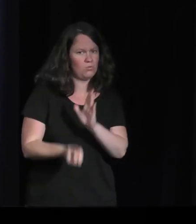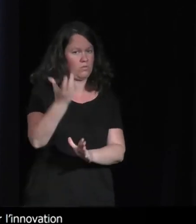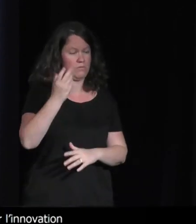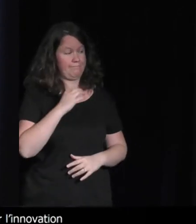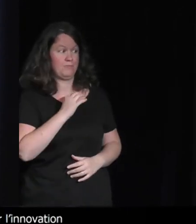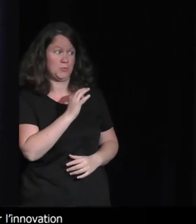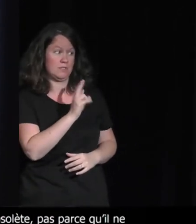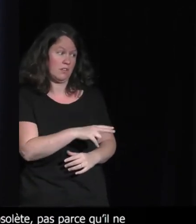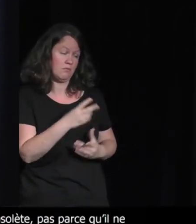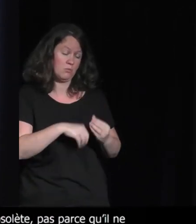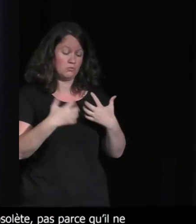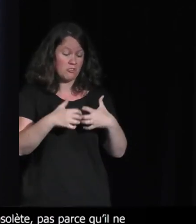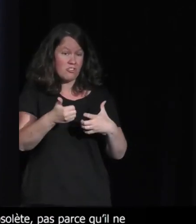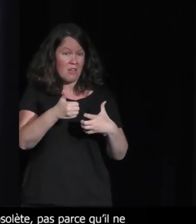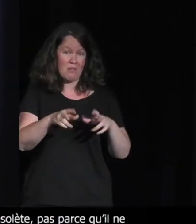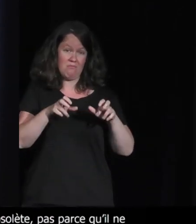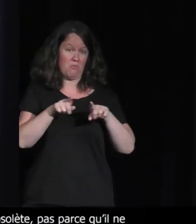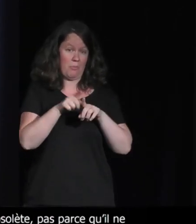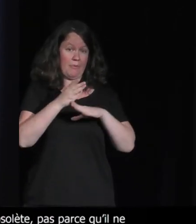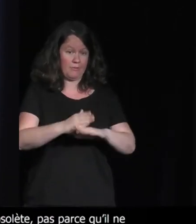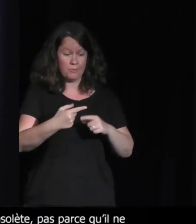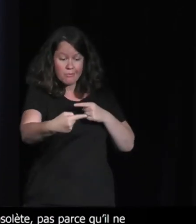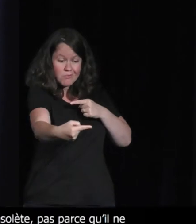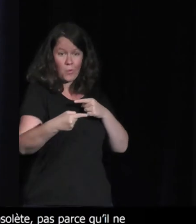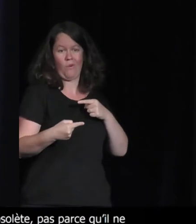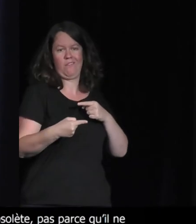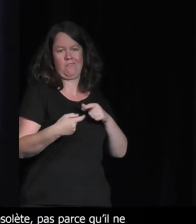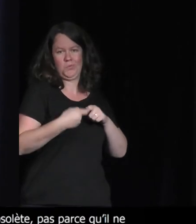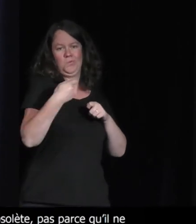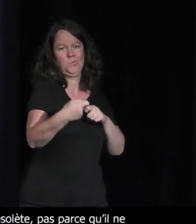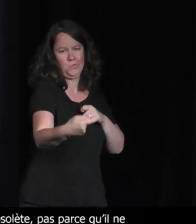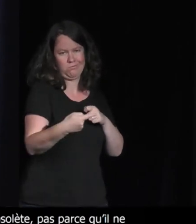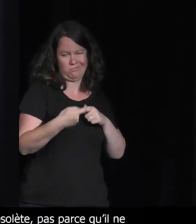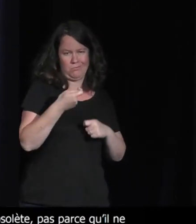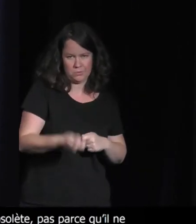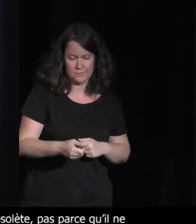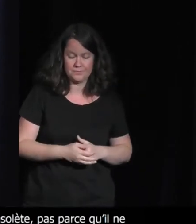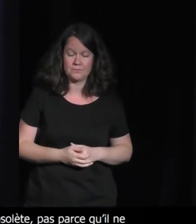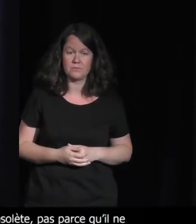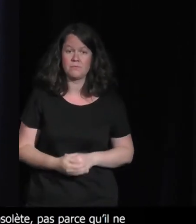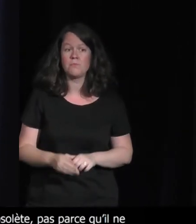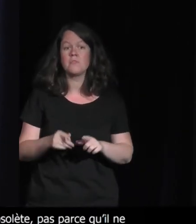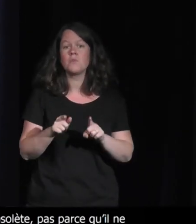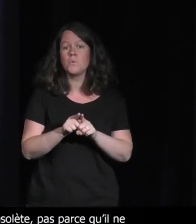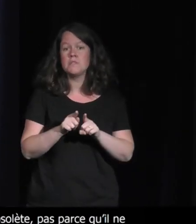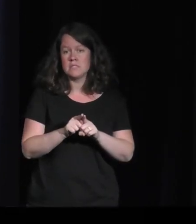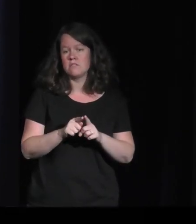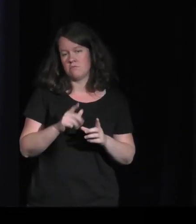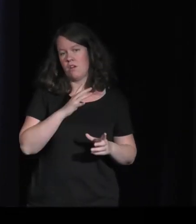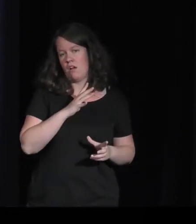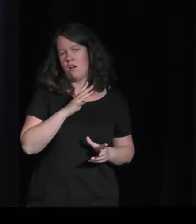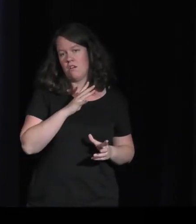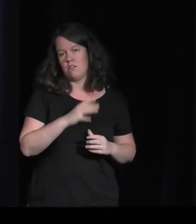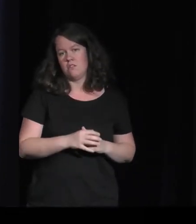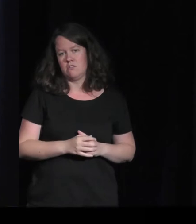Et puis, il y a aussi le fait qu'il y a beaucoup de matériel informatique qu'on ne voit pas, mais qui est présent. Et bon, évidemment, ce qui fait dire que le numérique n'est pas du tout